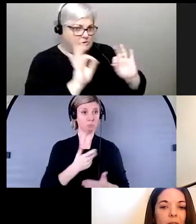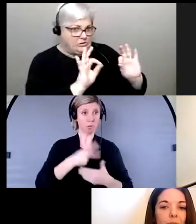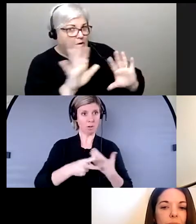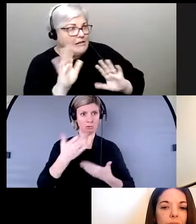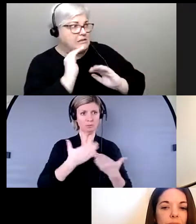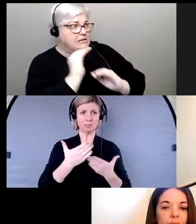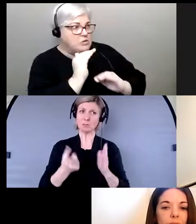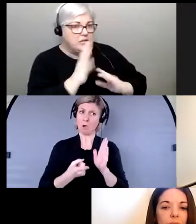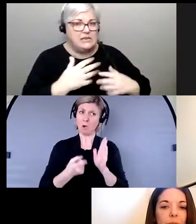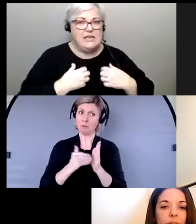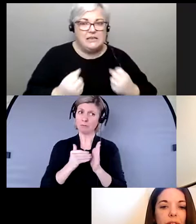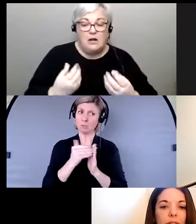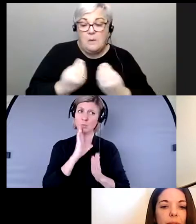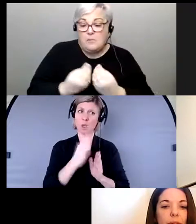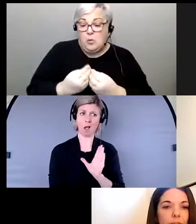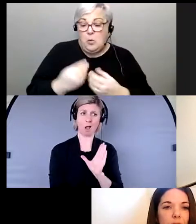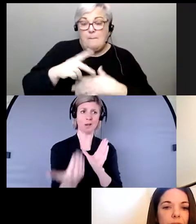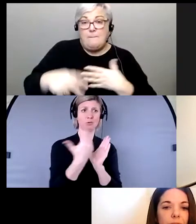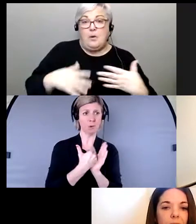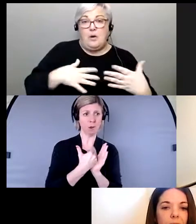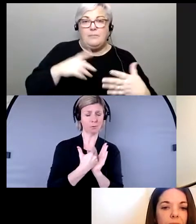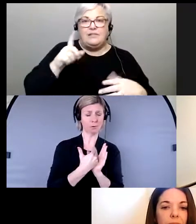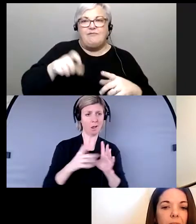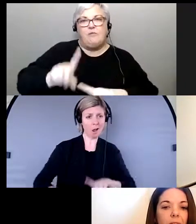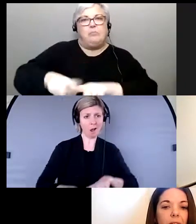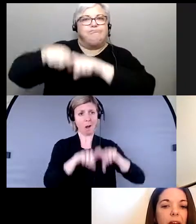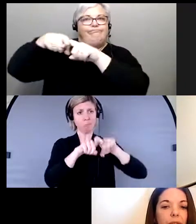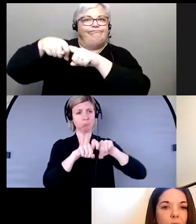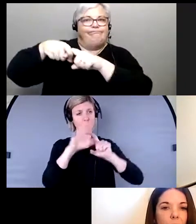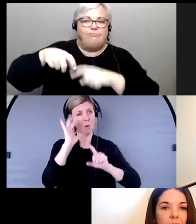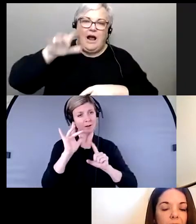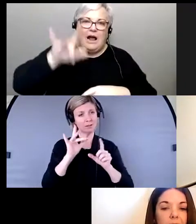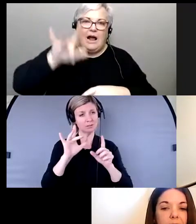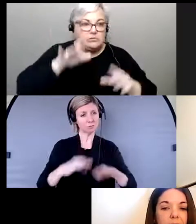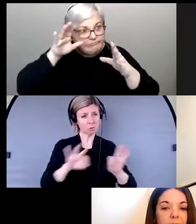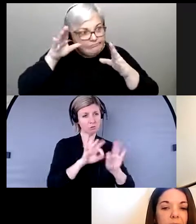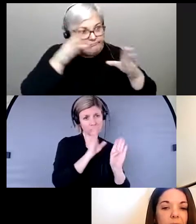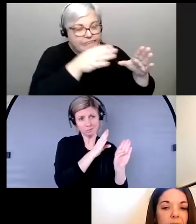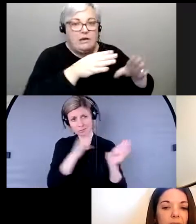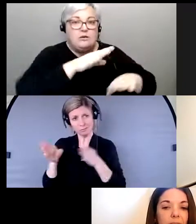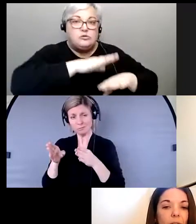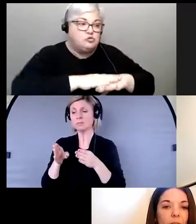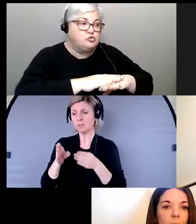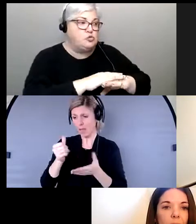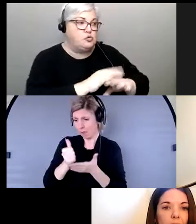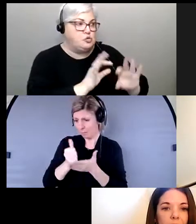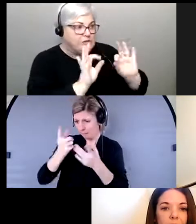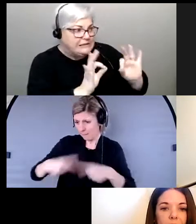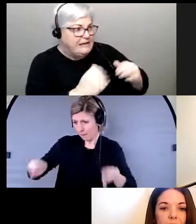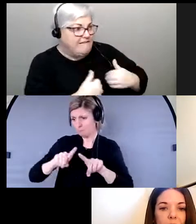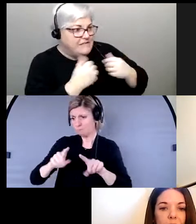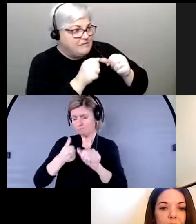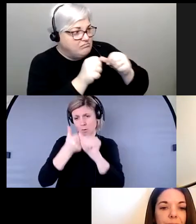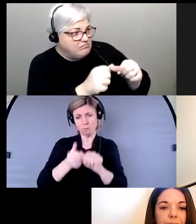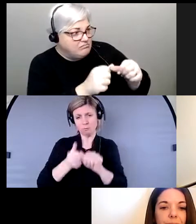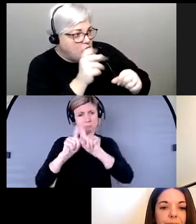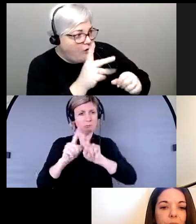Certains de nos programmes et de nos services doivent être interrompus, comme nous dirigeons nos ressources vers la préservation de la vie et